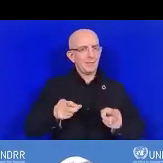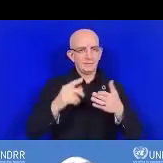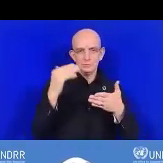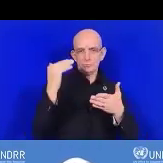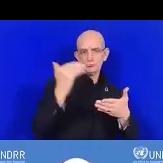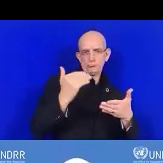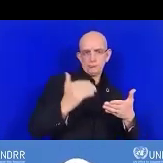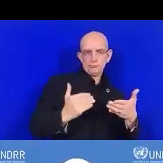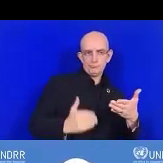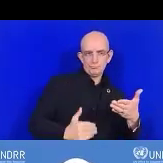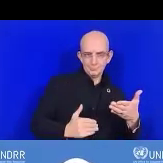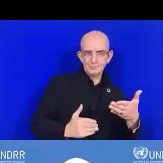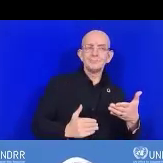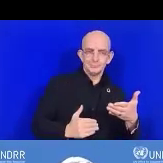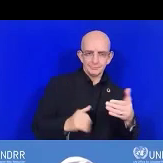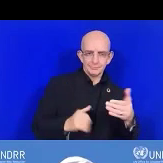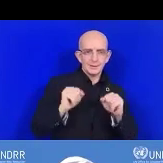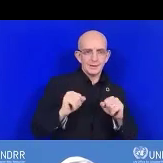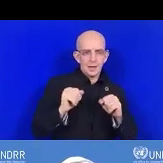résiliente.